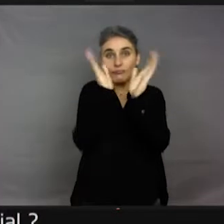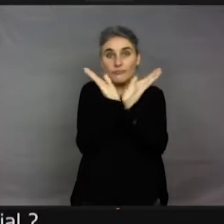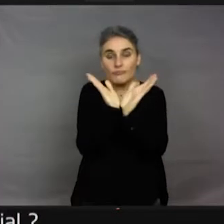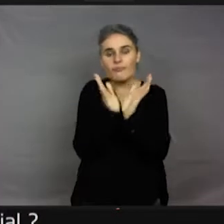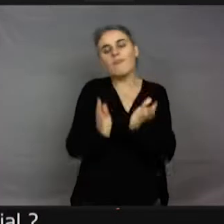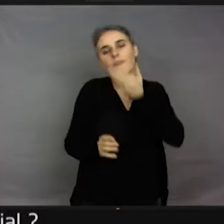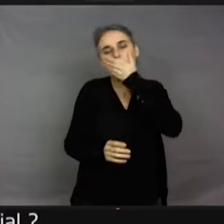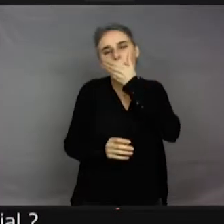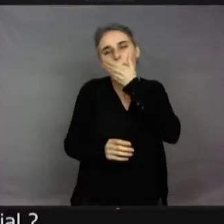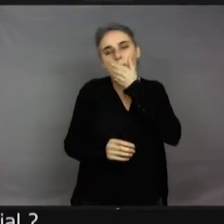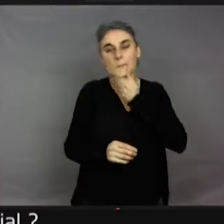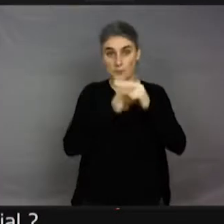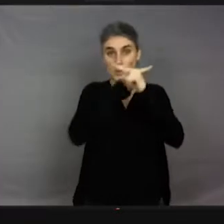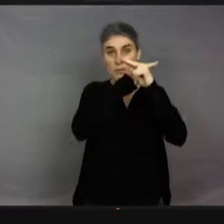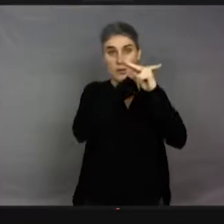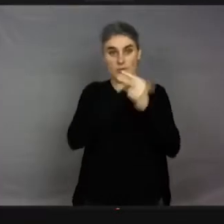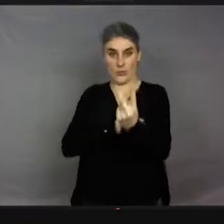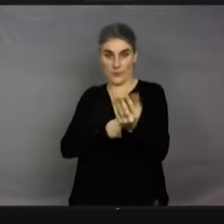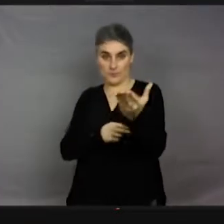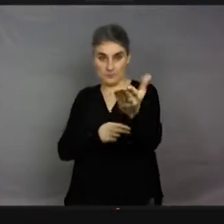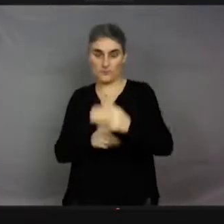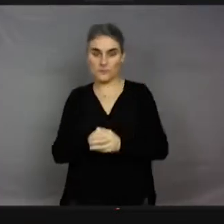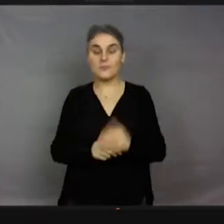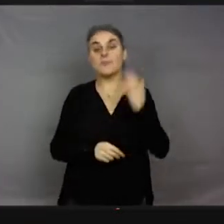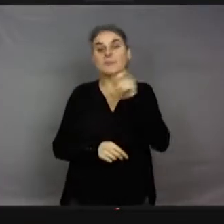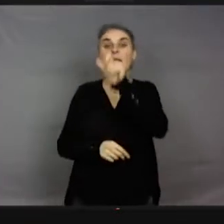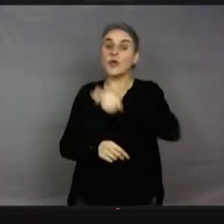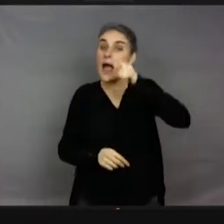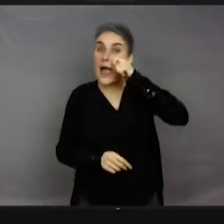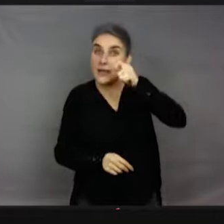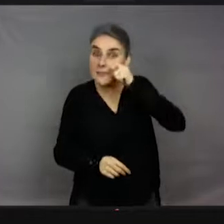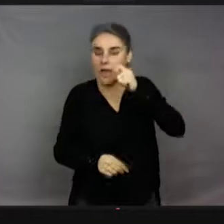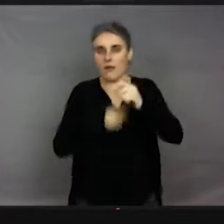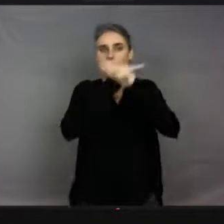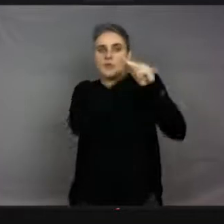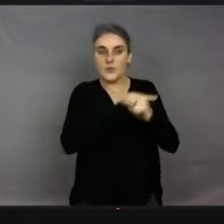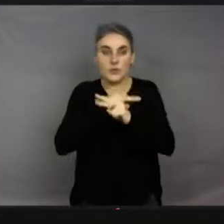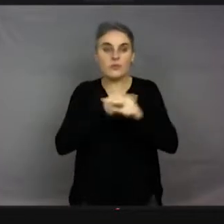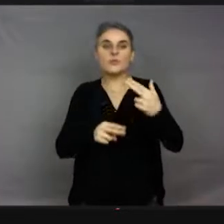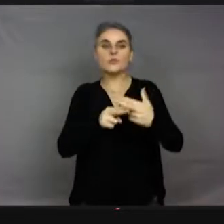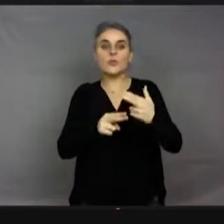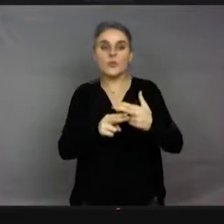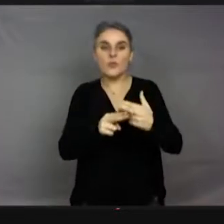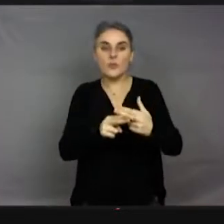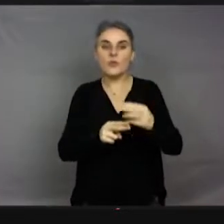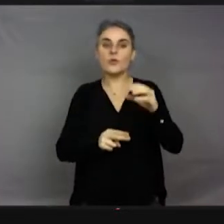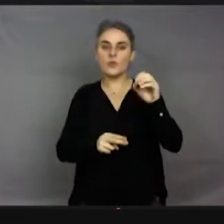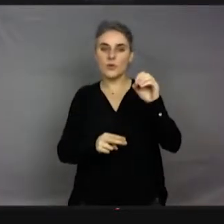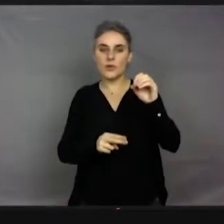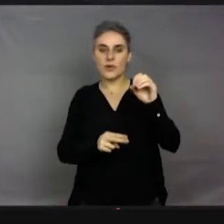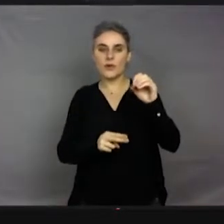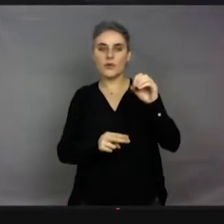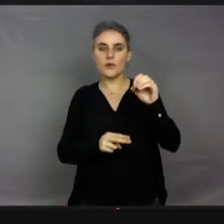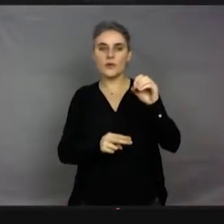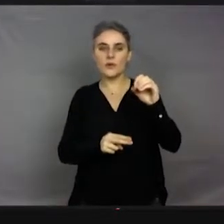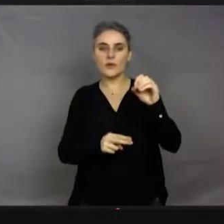les spécialistes des libellules, qu'on appelle des zodonatologues, puisque les libellules, en science, s'appellent des zodonates, ça veut dire des mâchoires à dents.